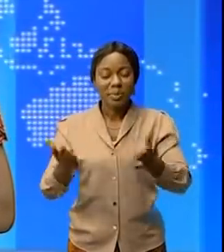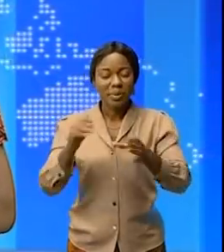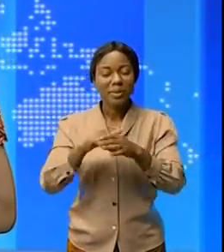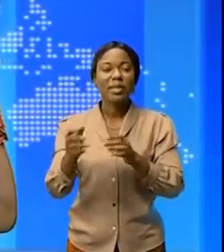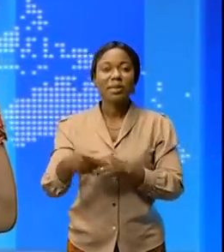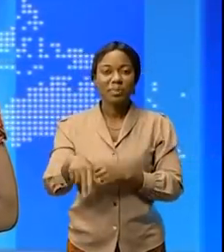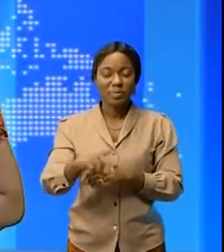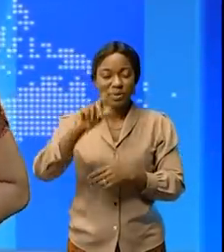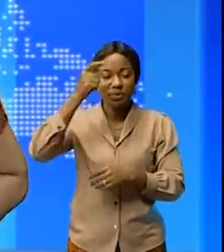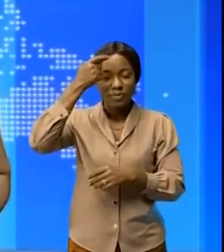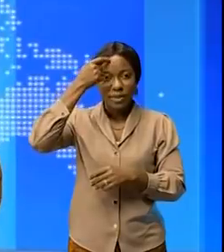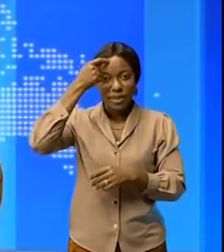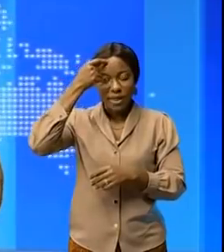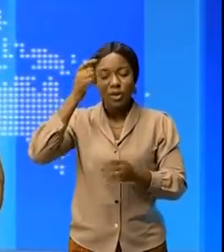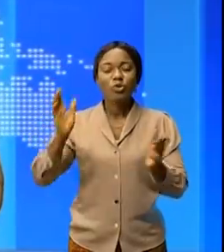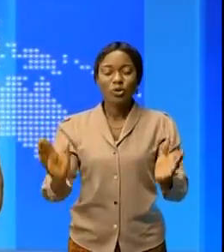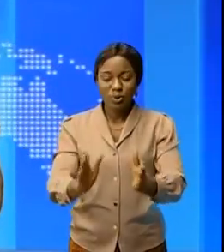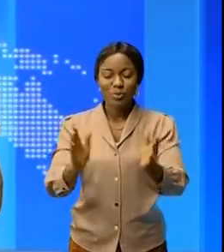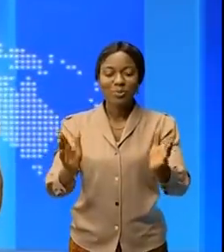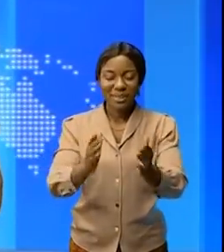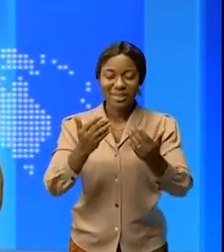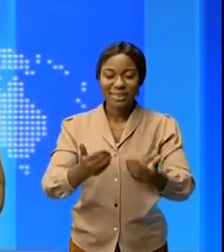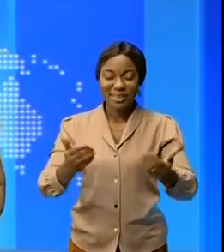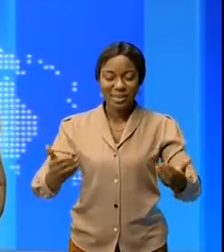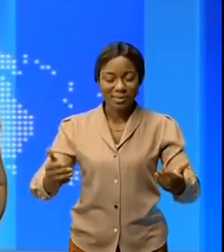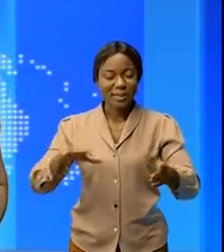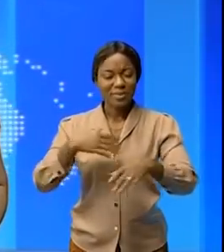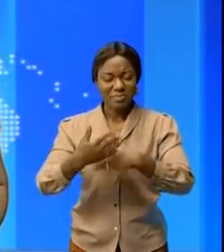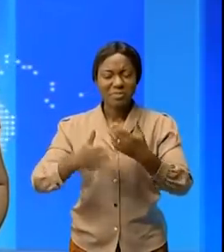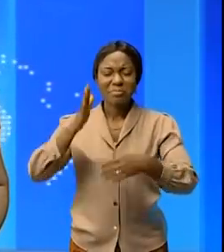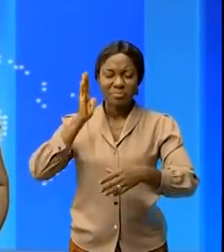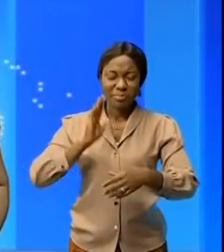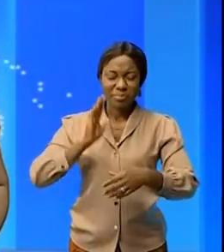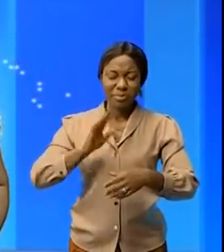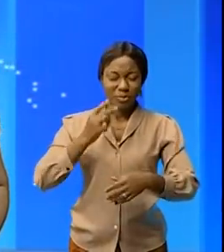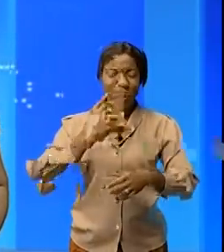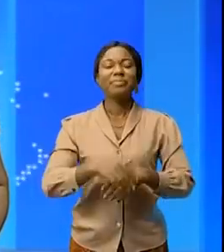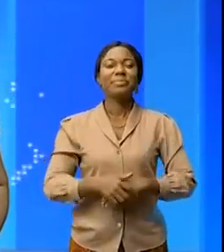le gouverneur ont encouragé les élèves à donner le meilleur d'eux-mêmes